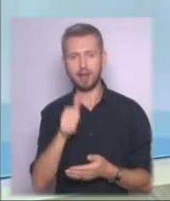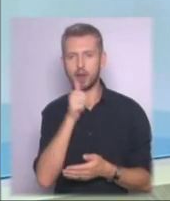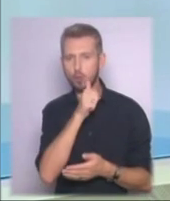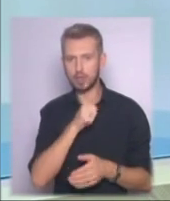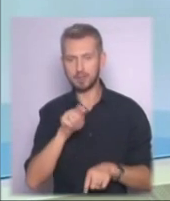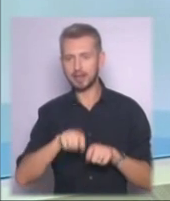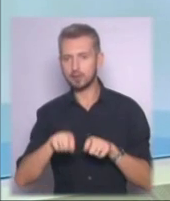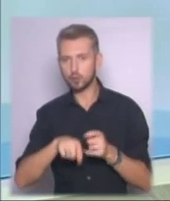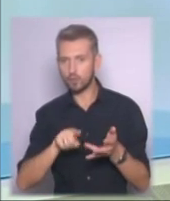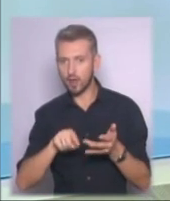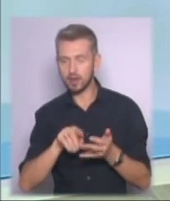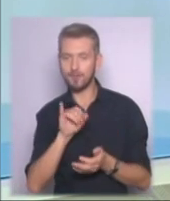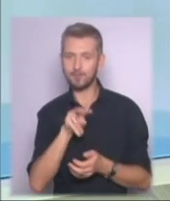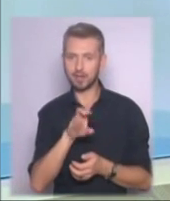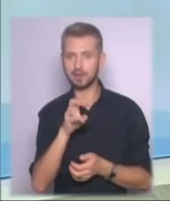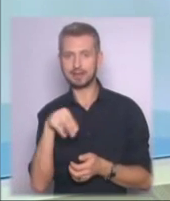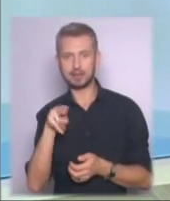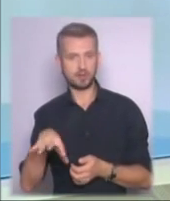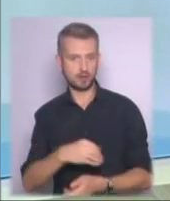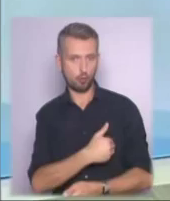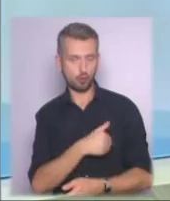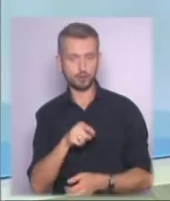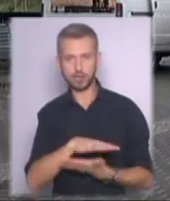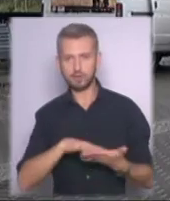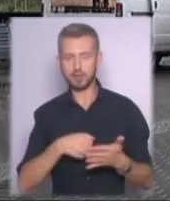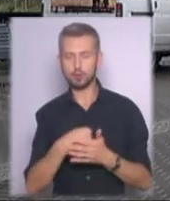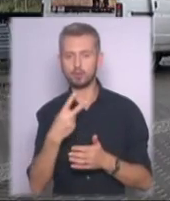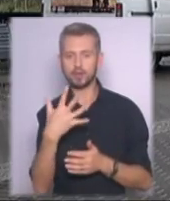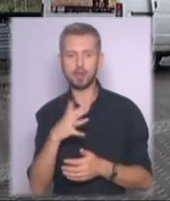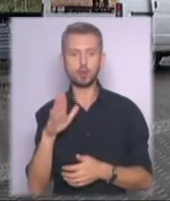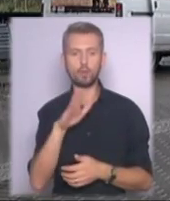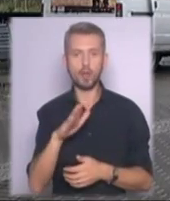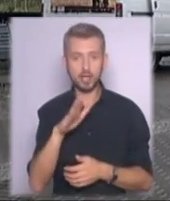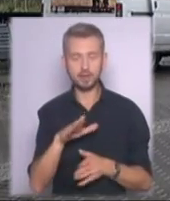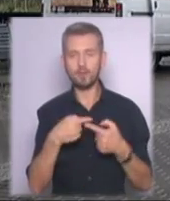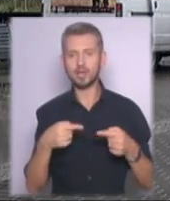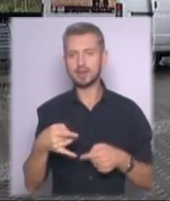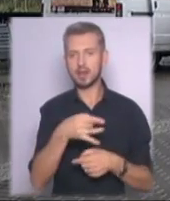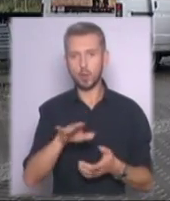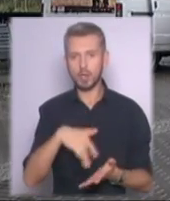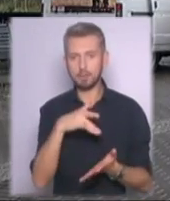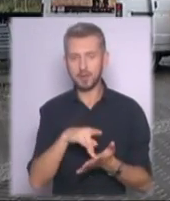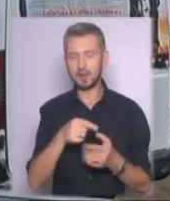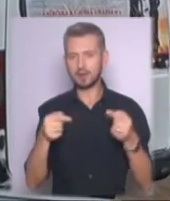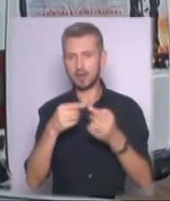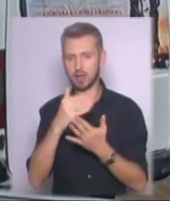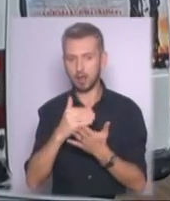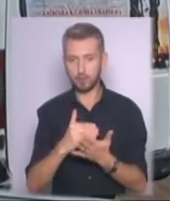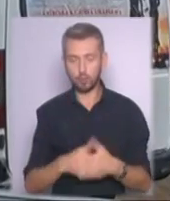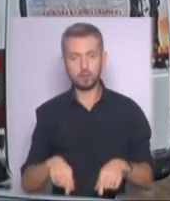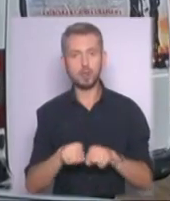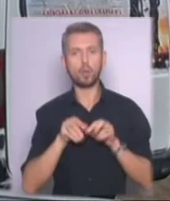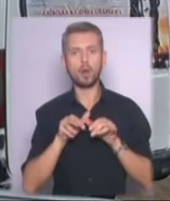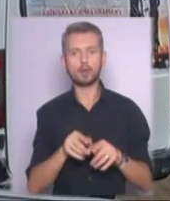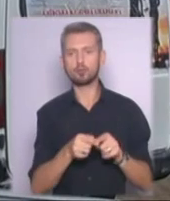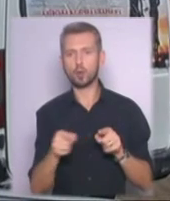тестування на ВІЛ-СНІД для всіх охочих. Триватиме воно до 25 вересня у різних районах міста за графіком. Таку акцію